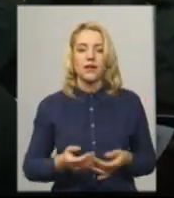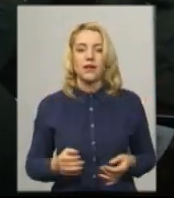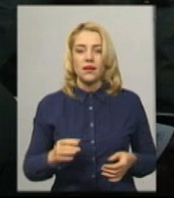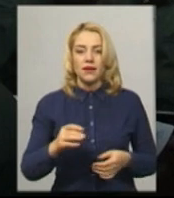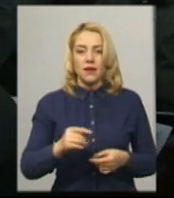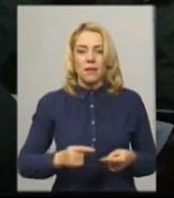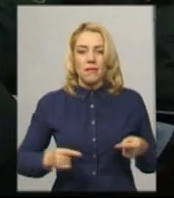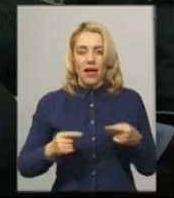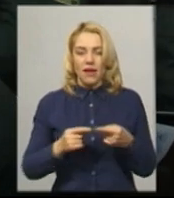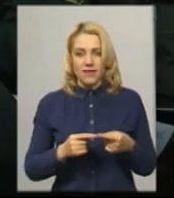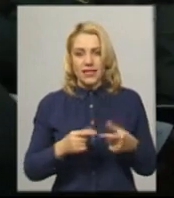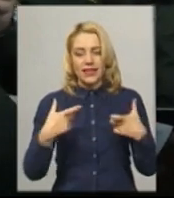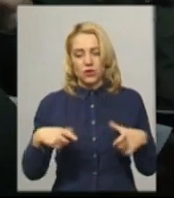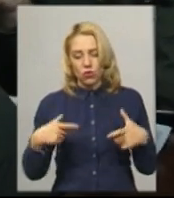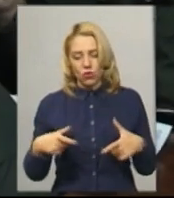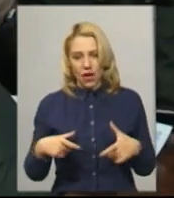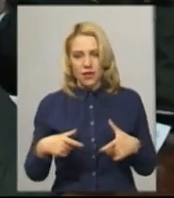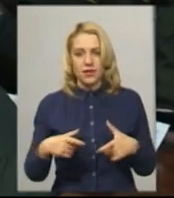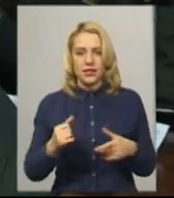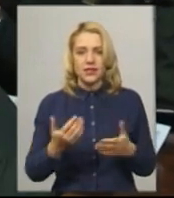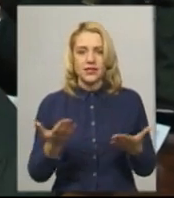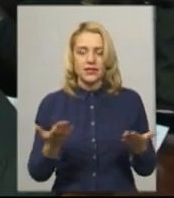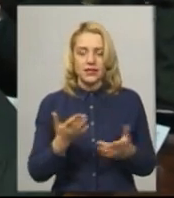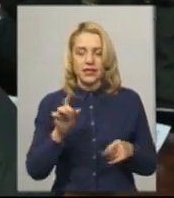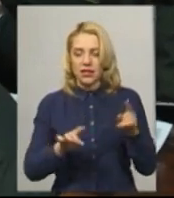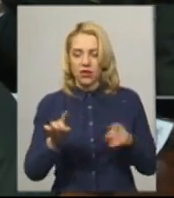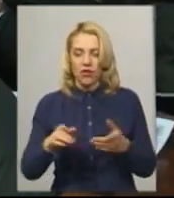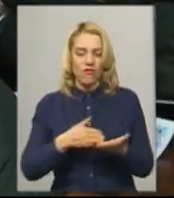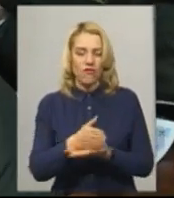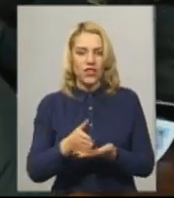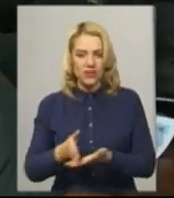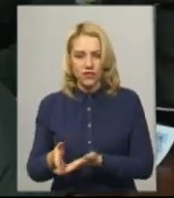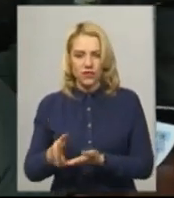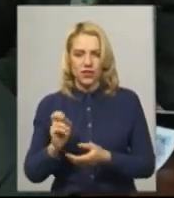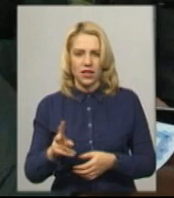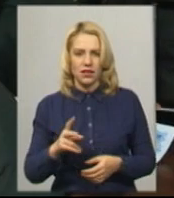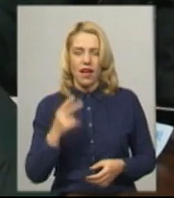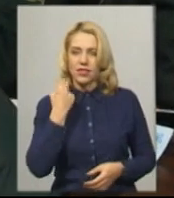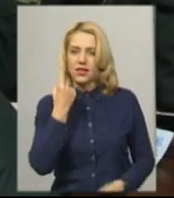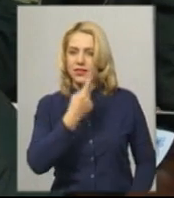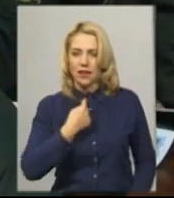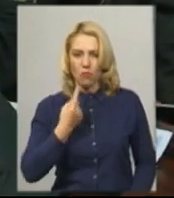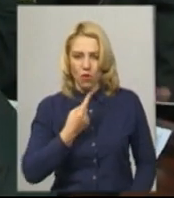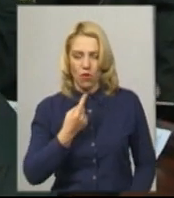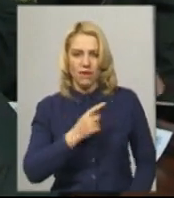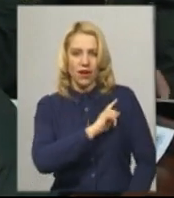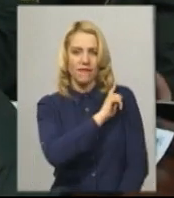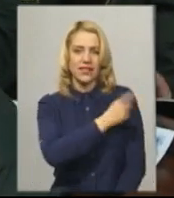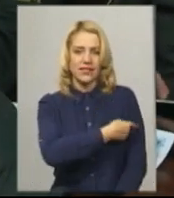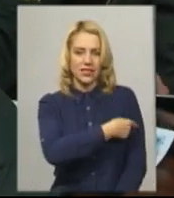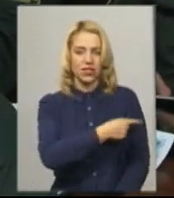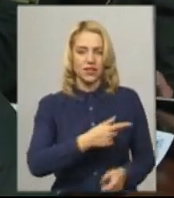тестування з певних видів, такі як англійська мова, такі як фізична